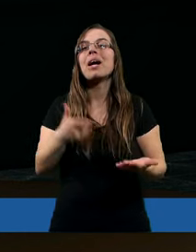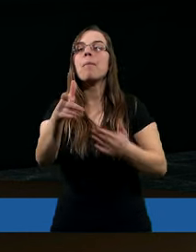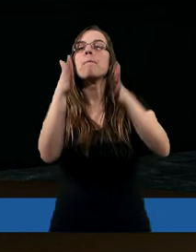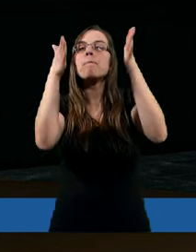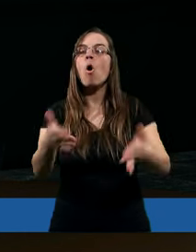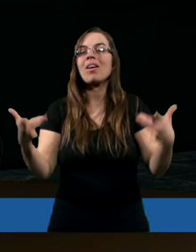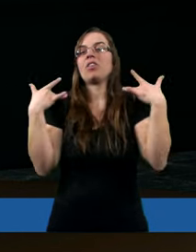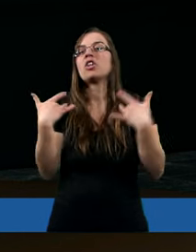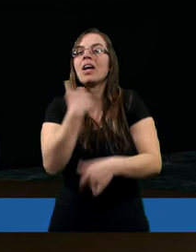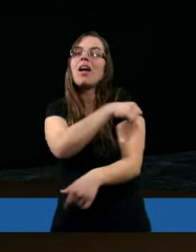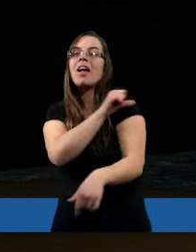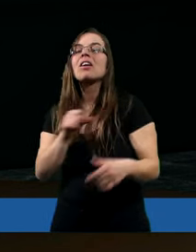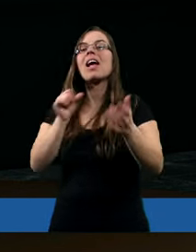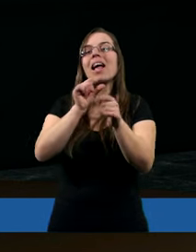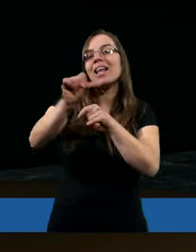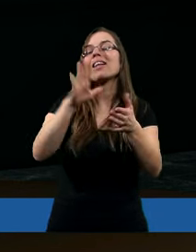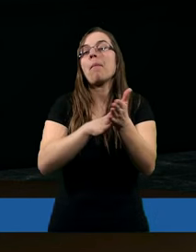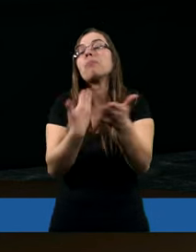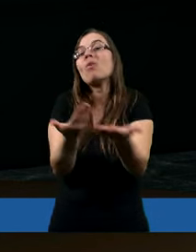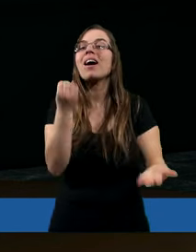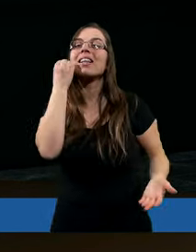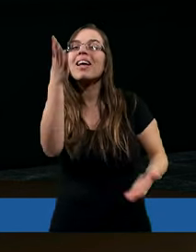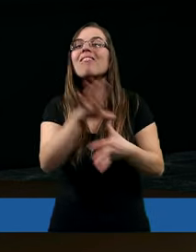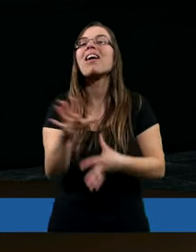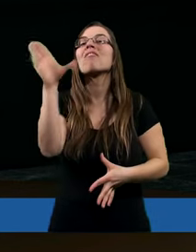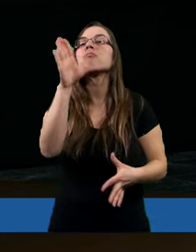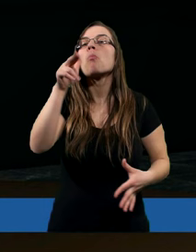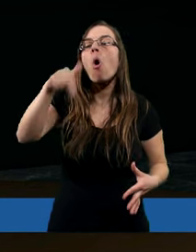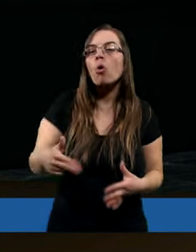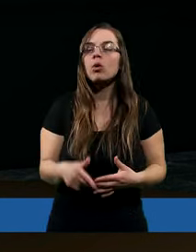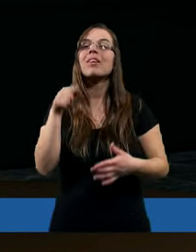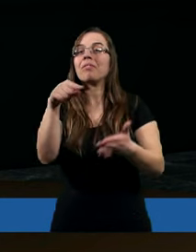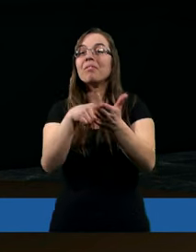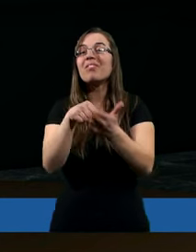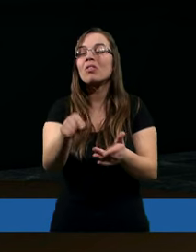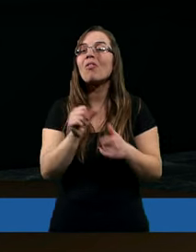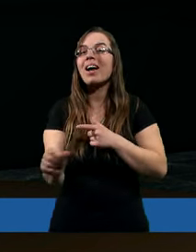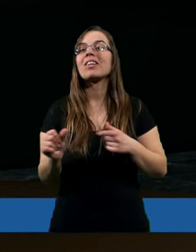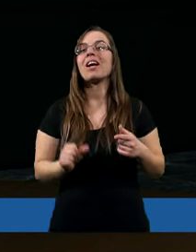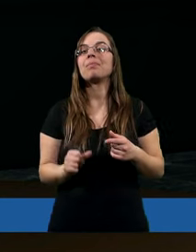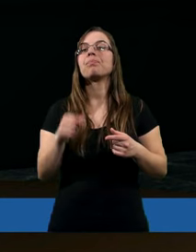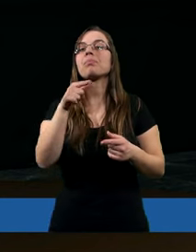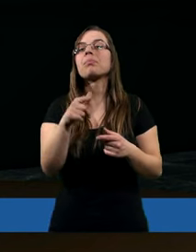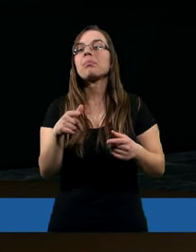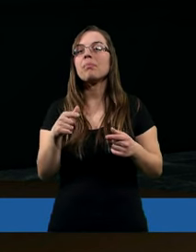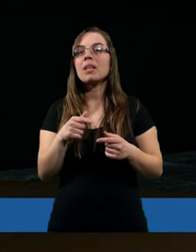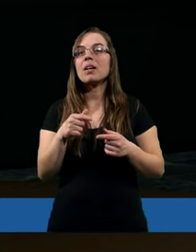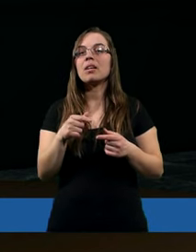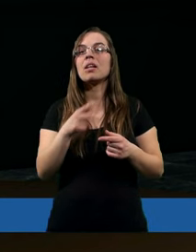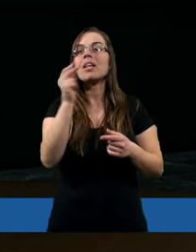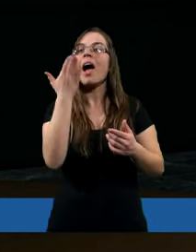podstawą życia chrześcijańskiego jest trwanie w Bogu, tak? I to jest chyba to, co myślę, że zasmudza